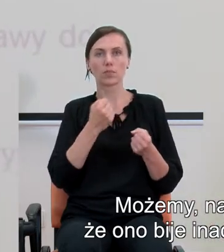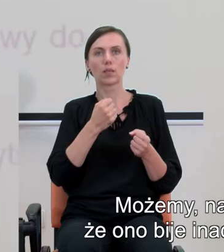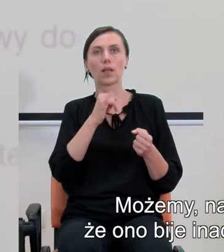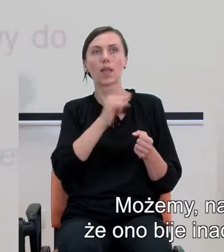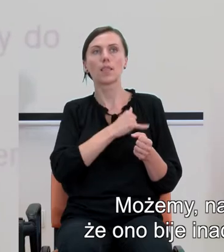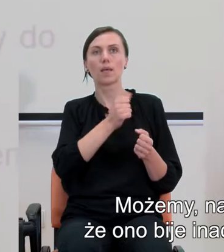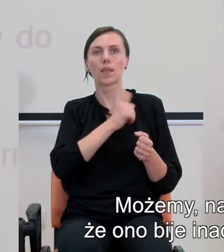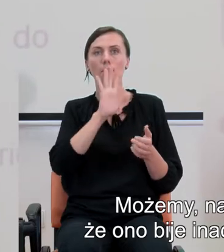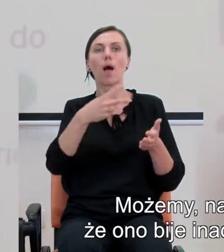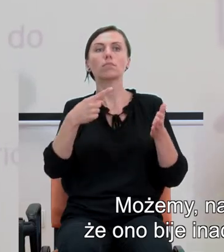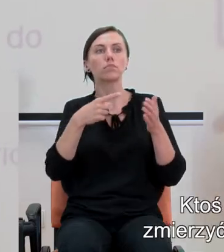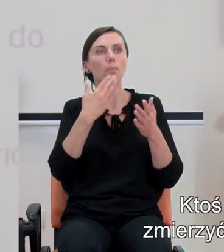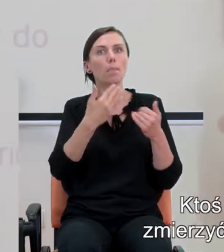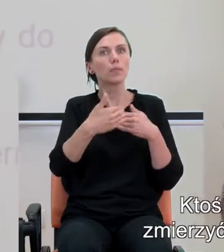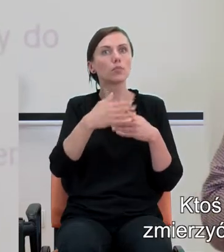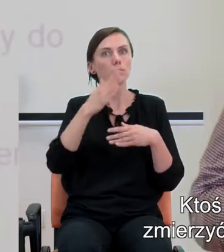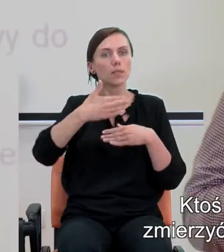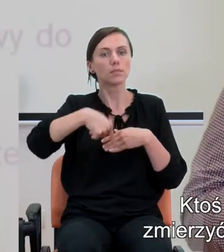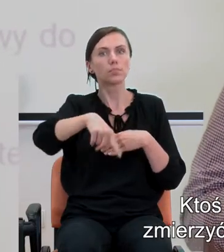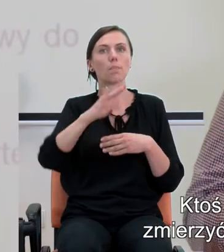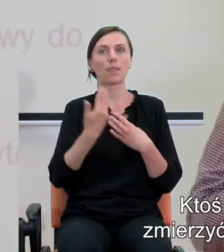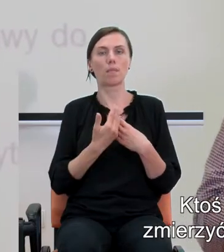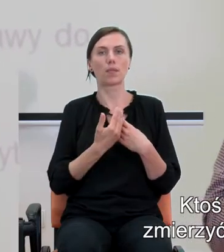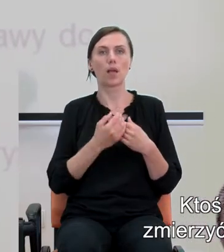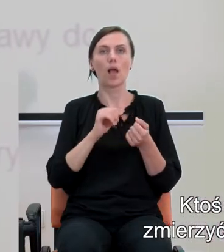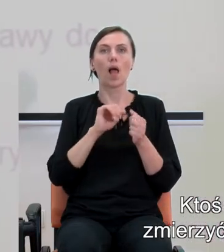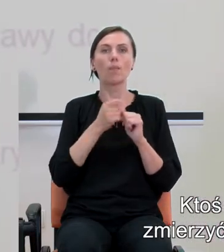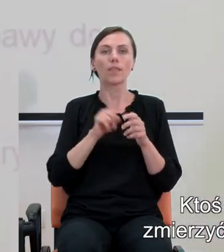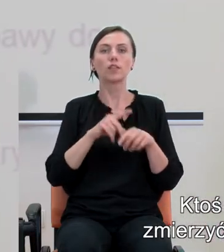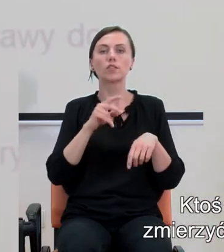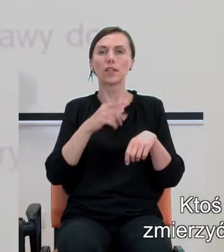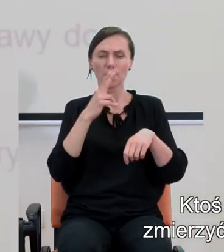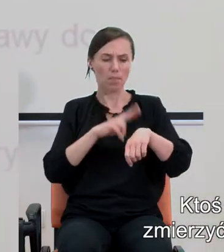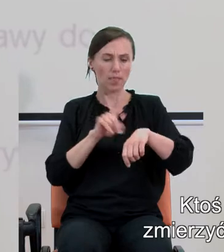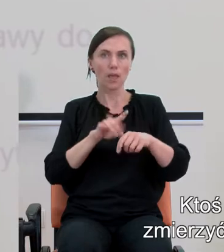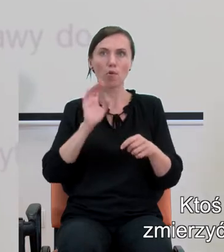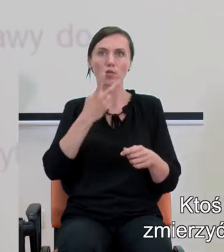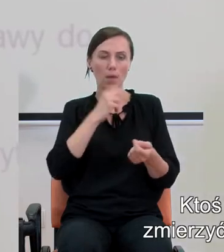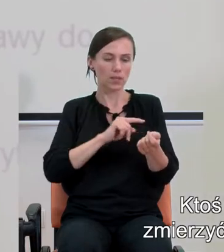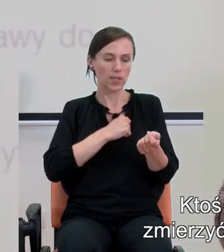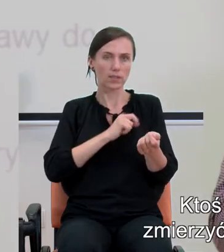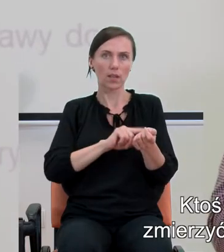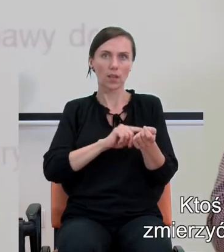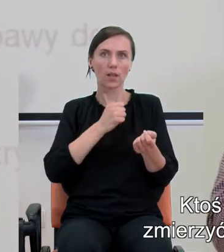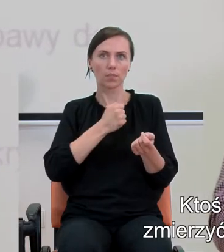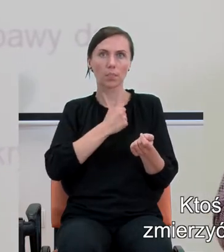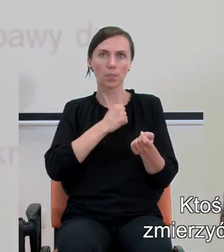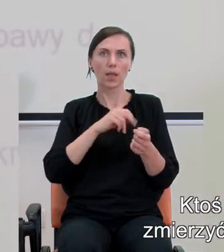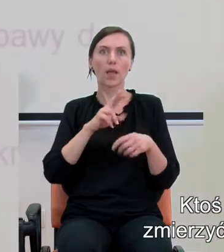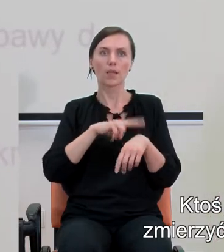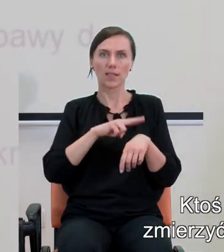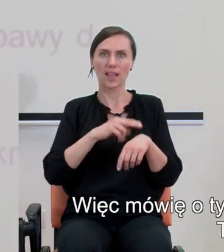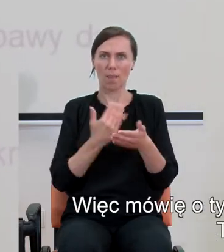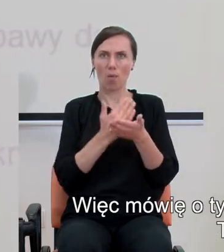ma do czynienia z matematyką. Ktoś może przy użyciu zegarka czy telefonu nawet zmierzyć sobie puls i zobaczyć co się wtedy